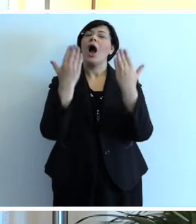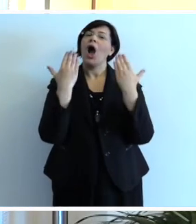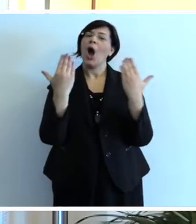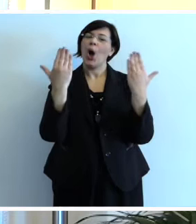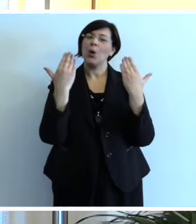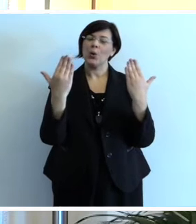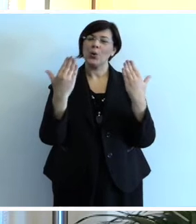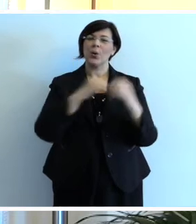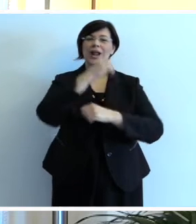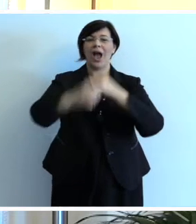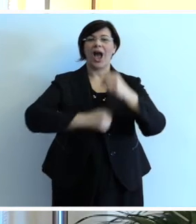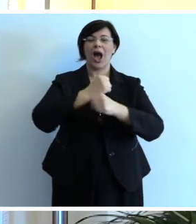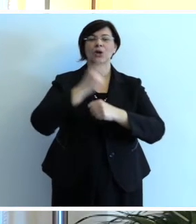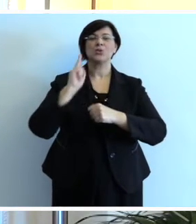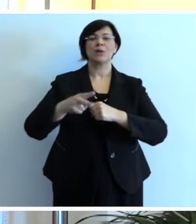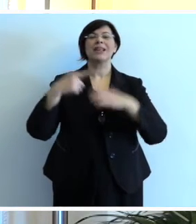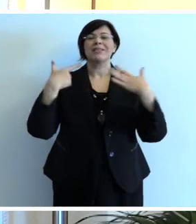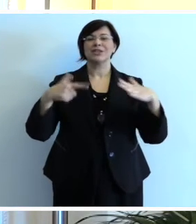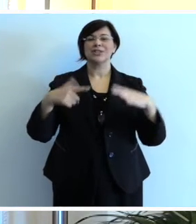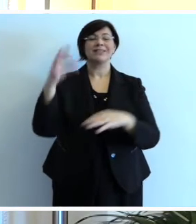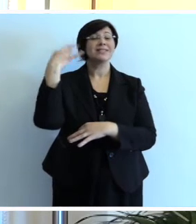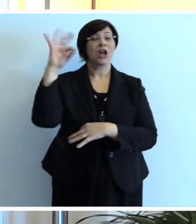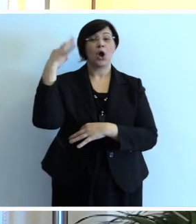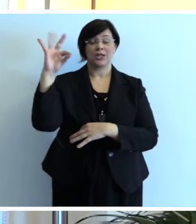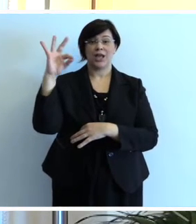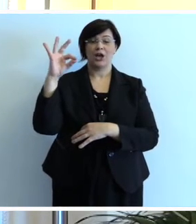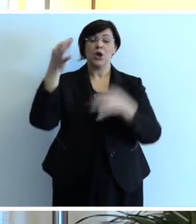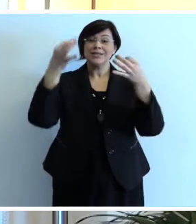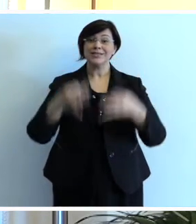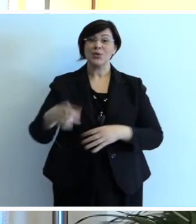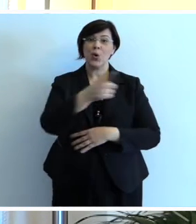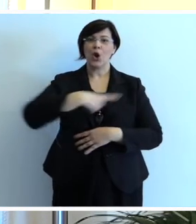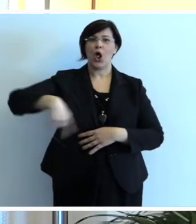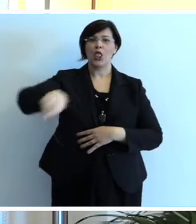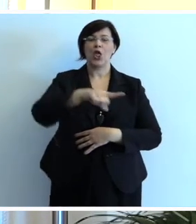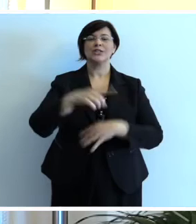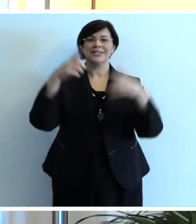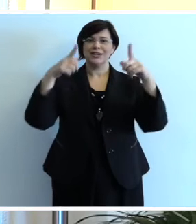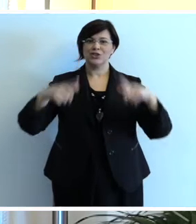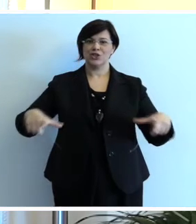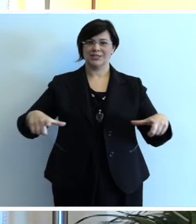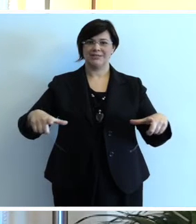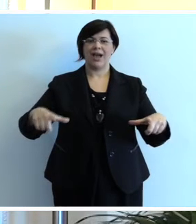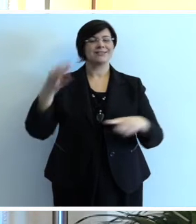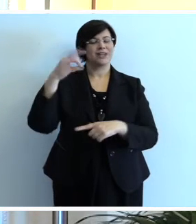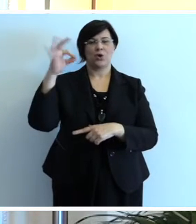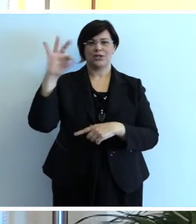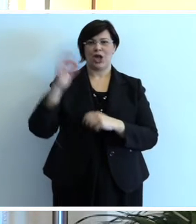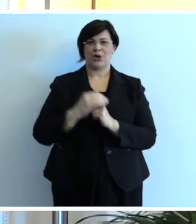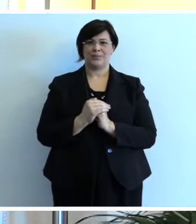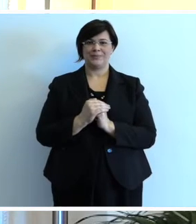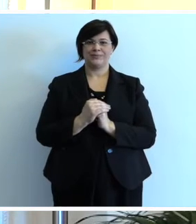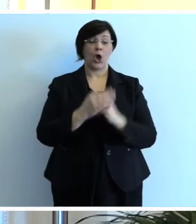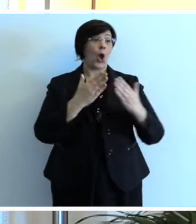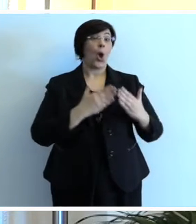auguri per il 2017, che sia un anno straordinario, ma lo sarà per la nostra città. Ci hanno consegnato il Porto